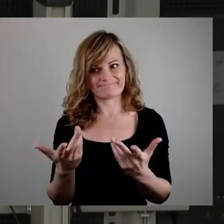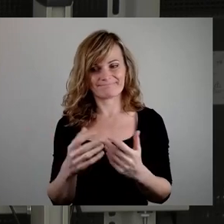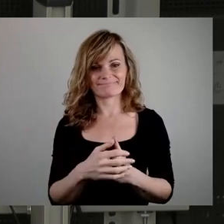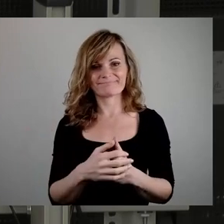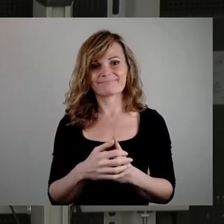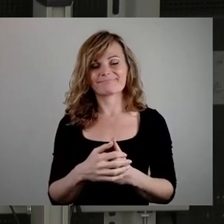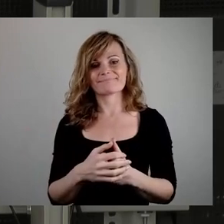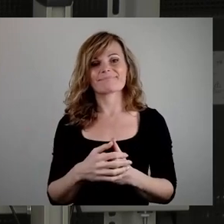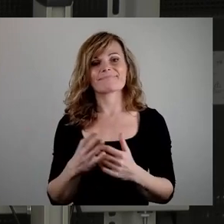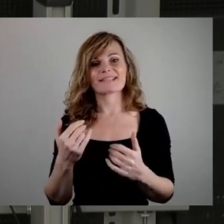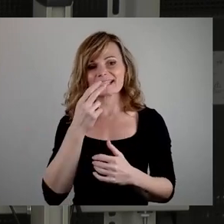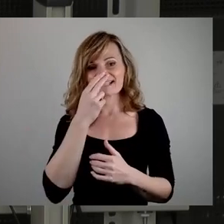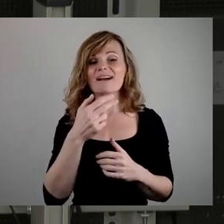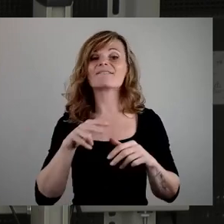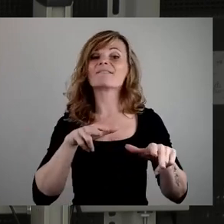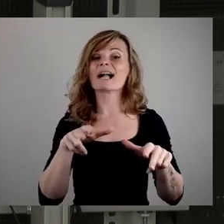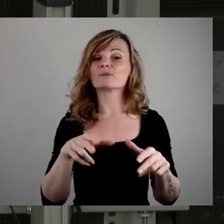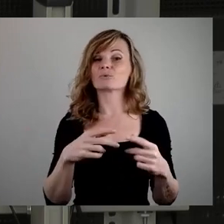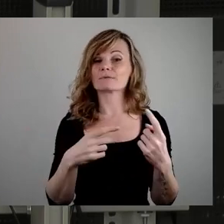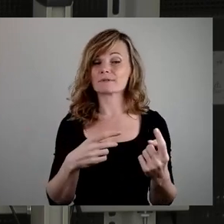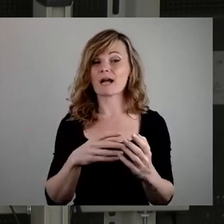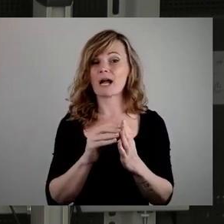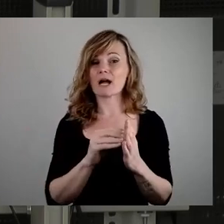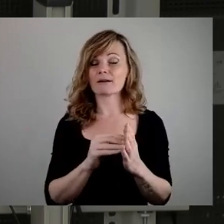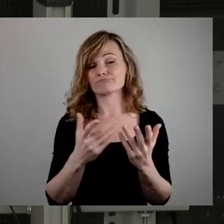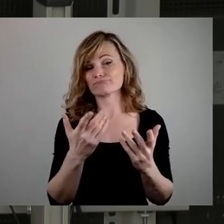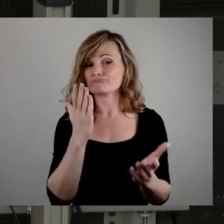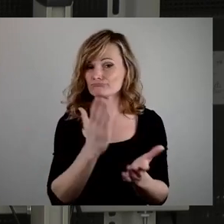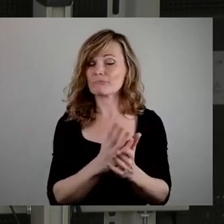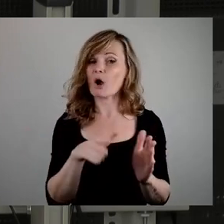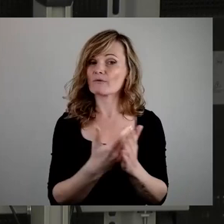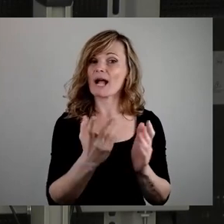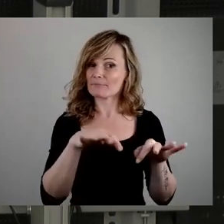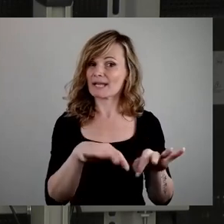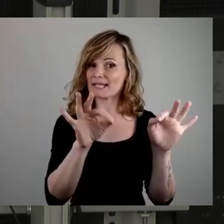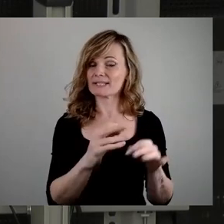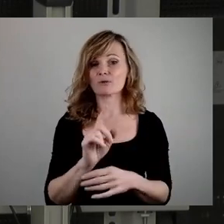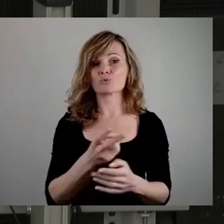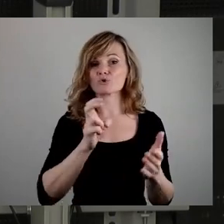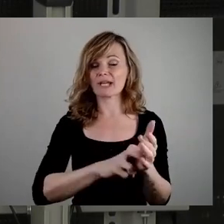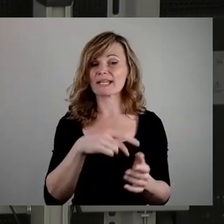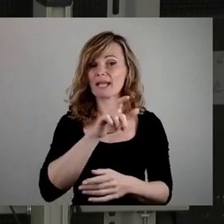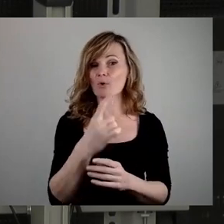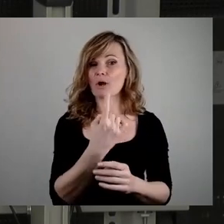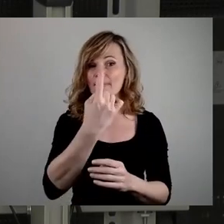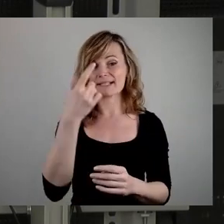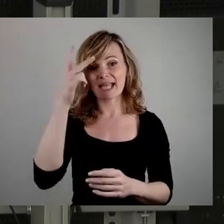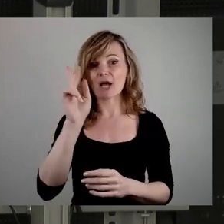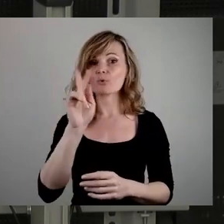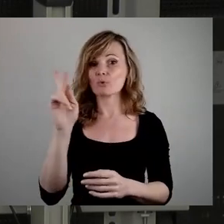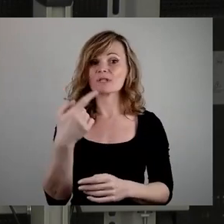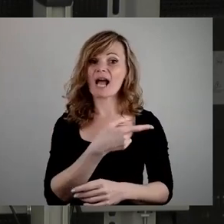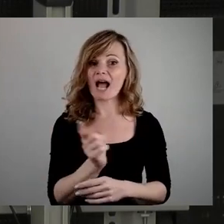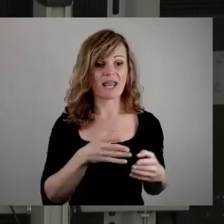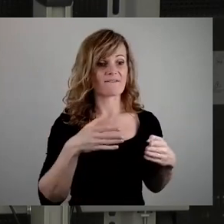ihre Hausaufgaben gemacht. Der zuständige Bürgermeister, Herr Kühn, hat alle Fraktionen an einen Tisch geholt und hat